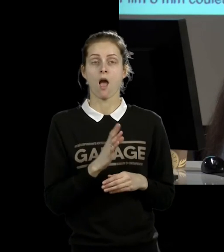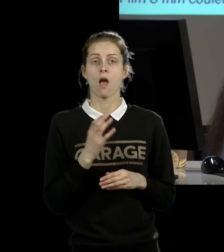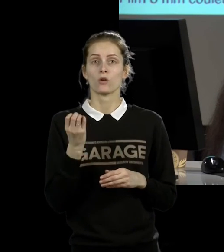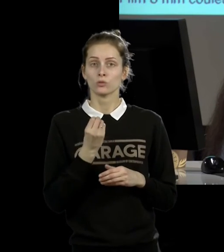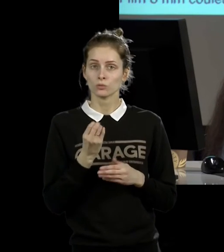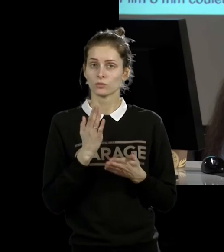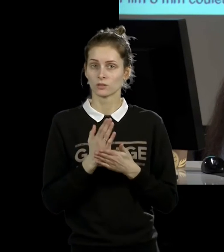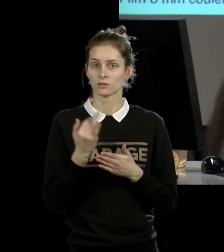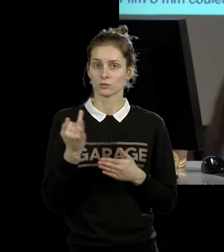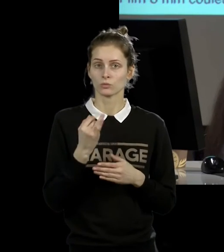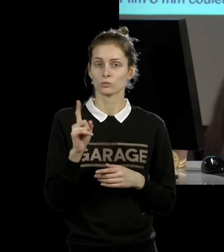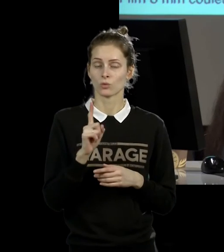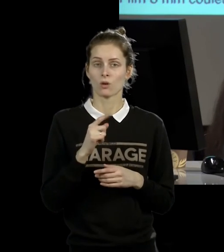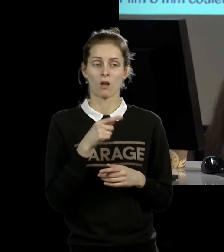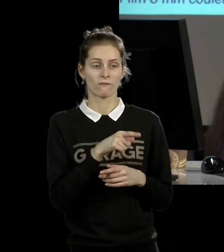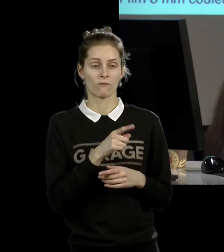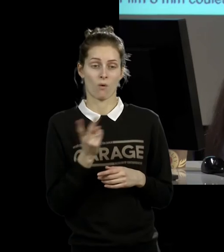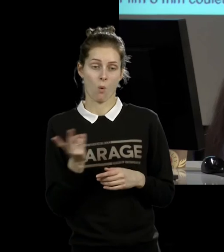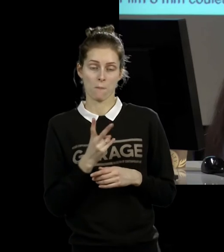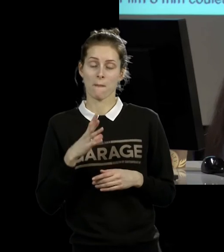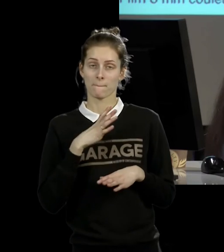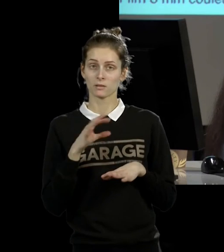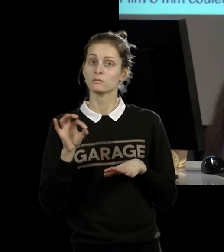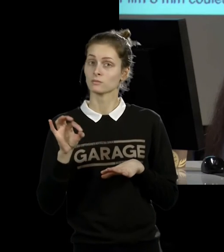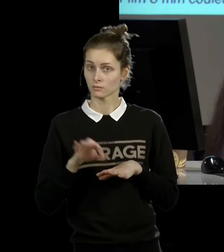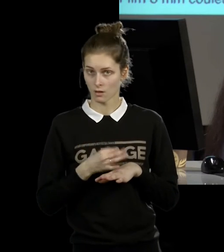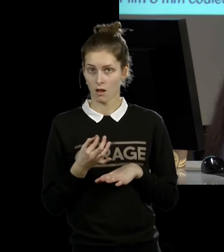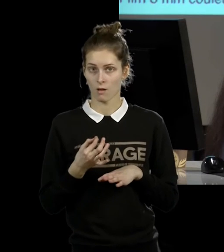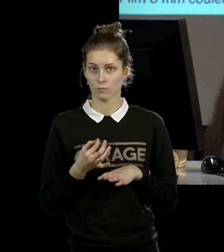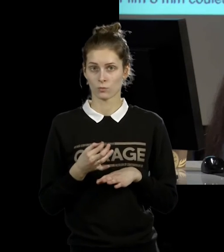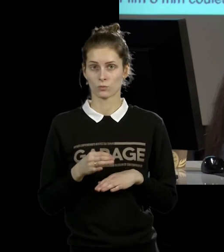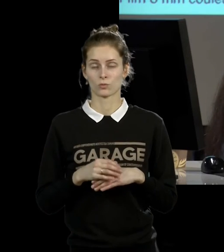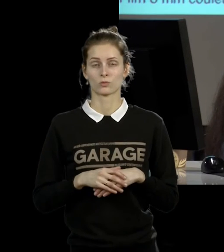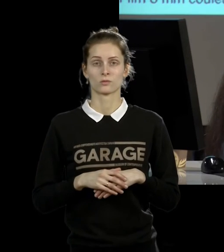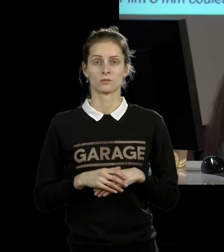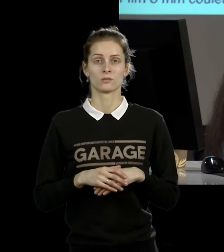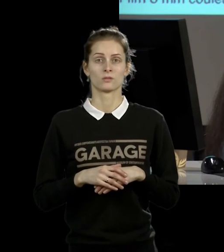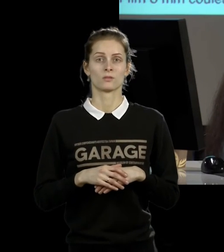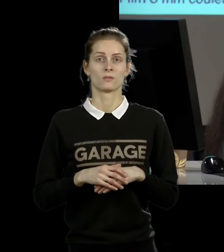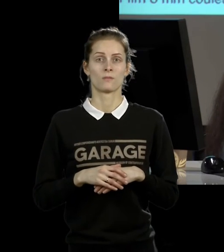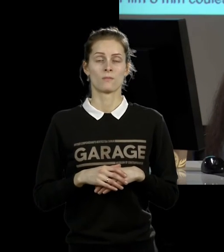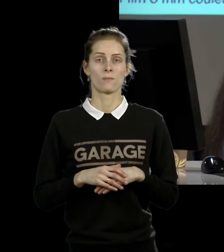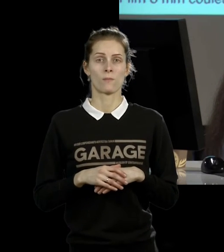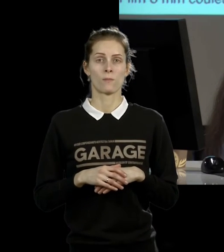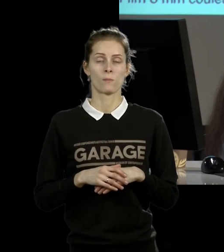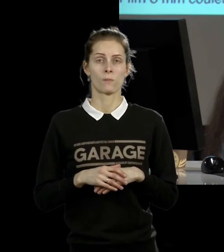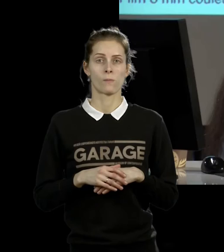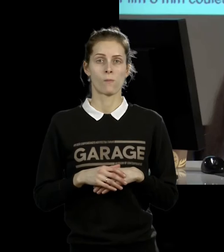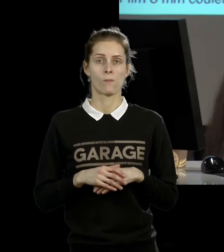история про возвращение домой в половине 11 вечера, она вполне возможно, так сказать,